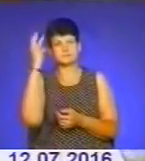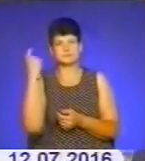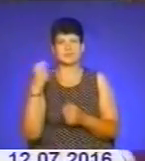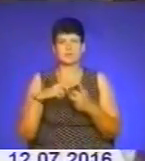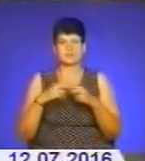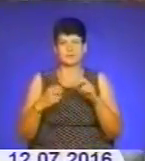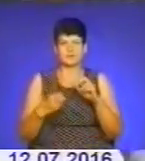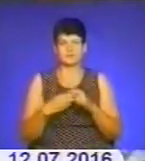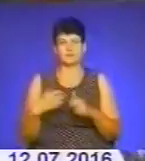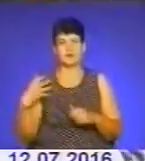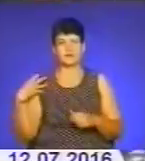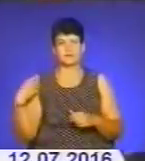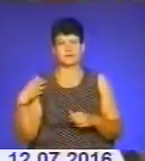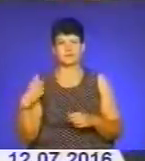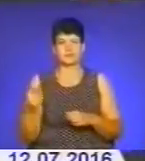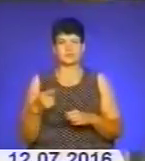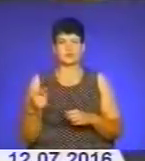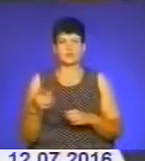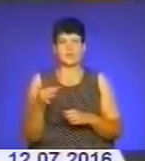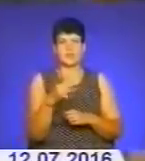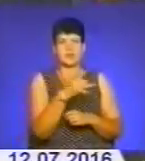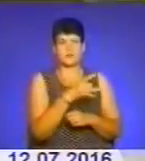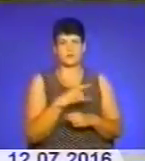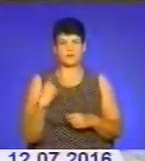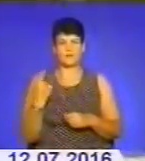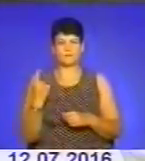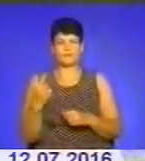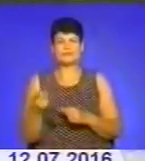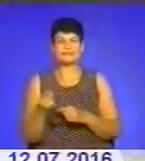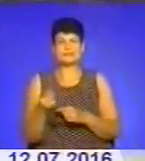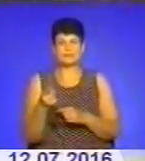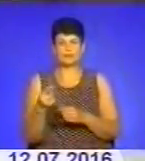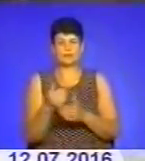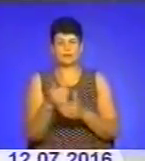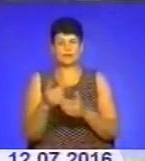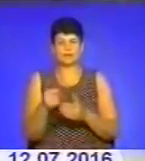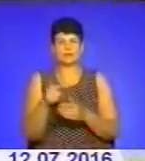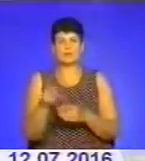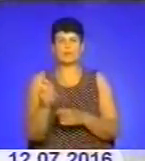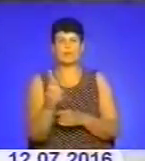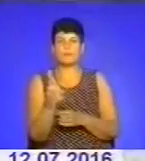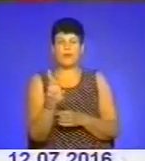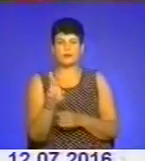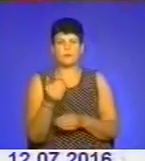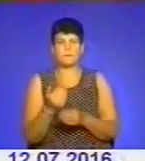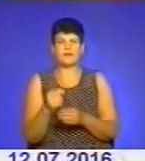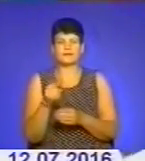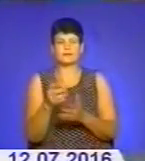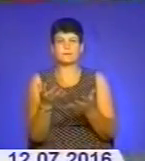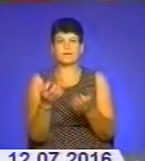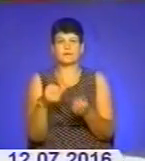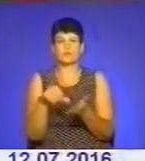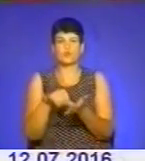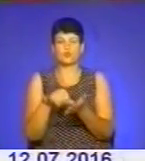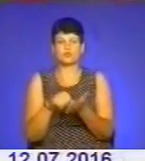-Франківщини, Львівщини, Тернополя і районів області. З Тернополя напередодні у п'ятницю, перед тим взявши участь